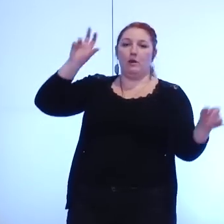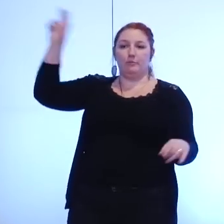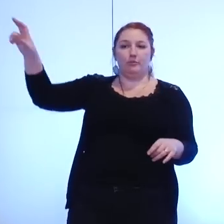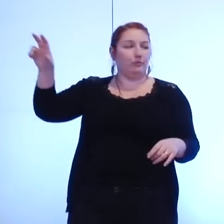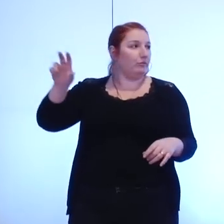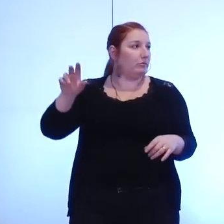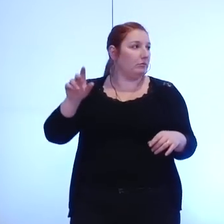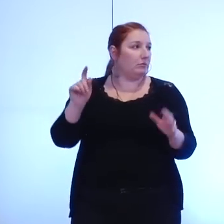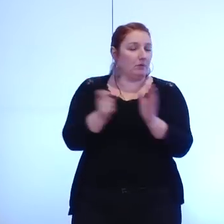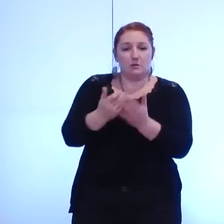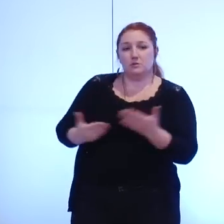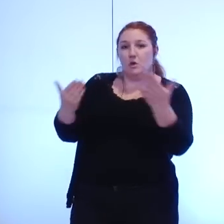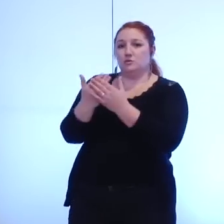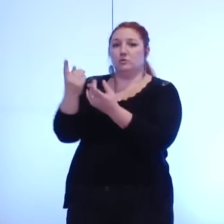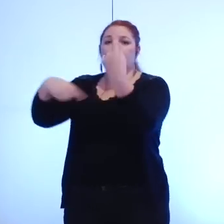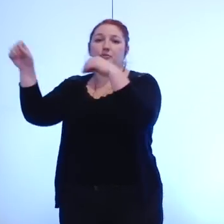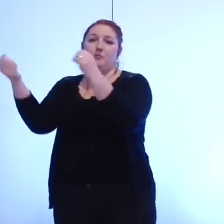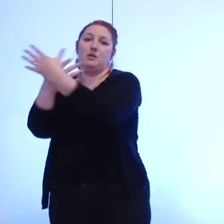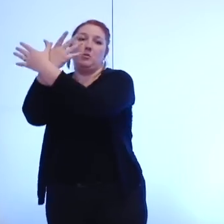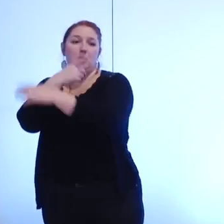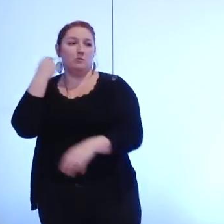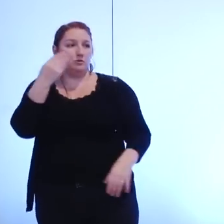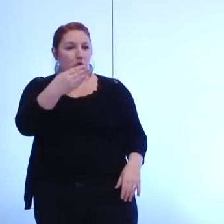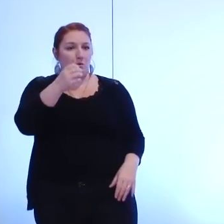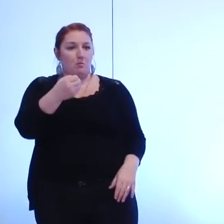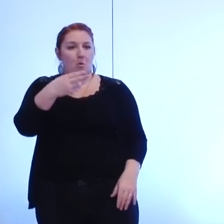en métropole monsieur Mongaburu